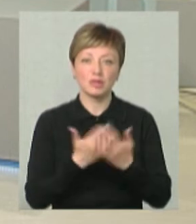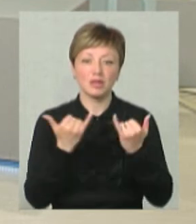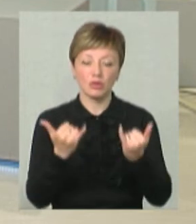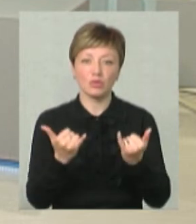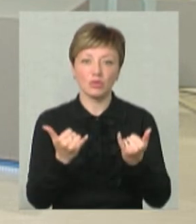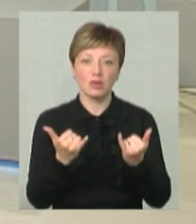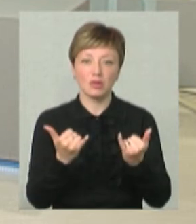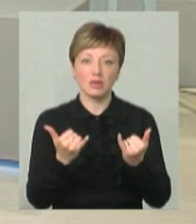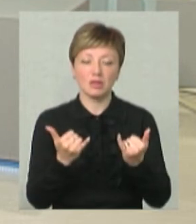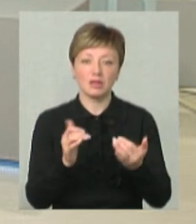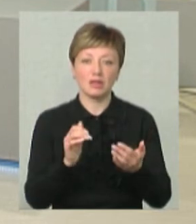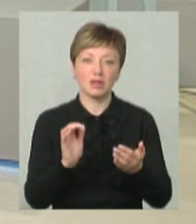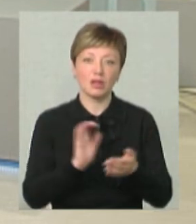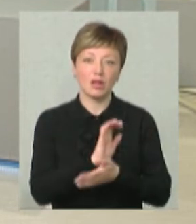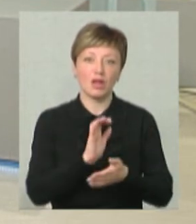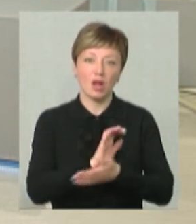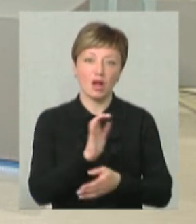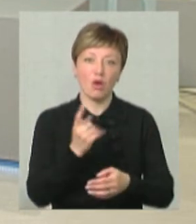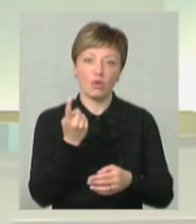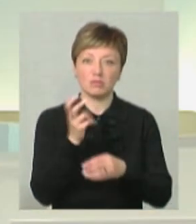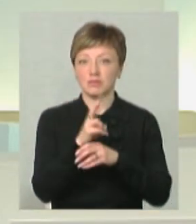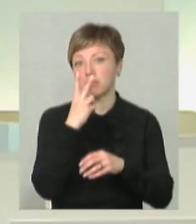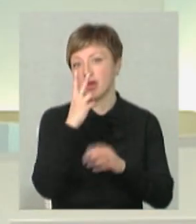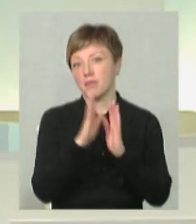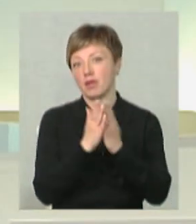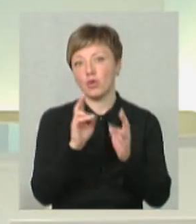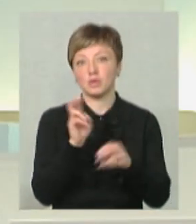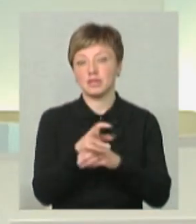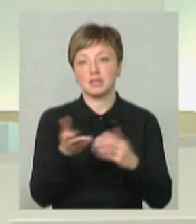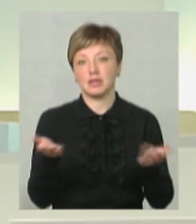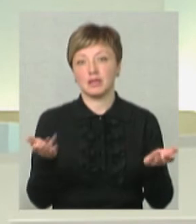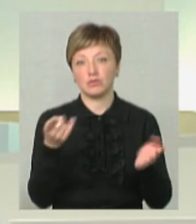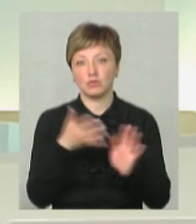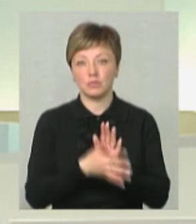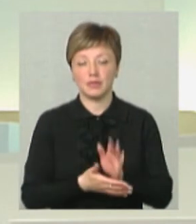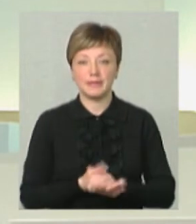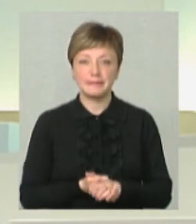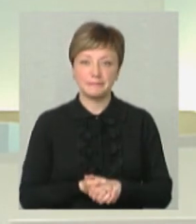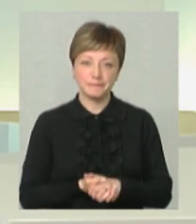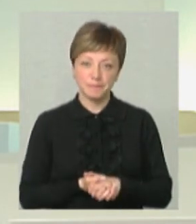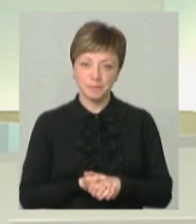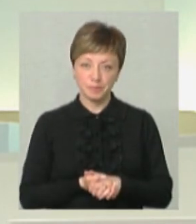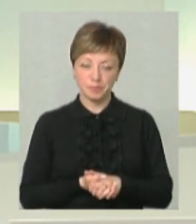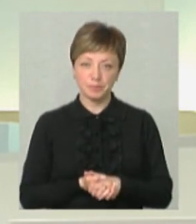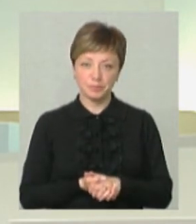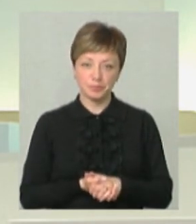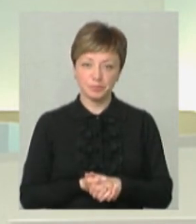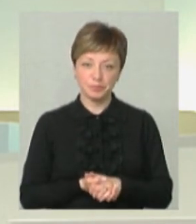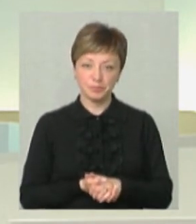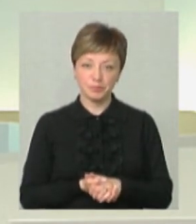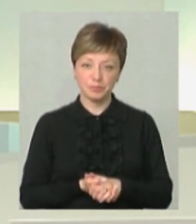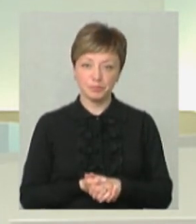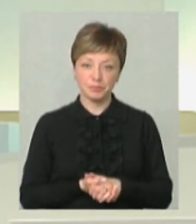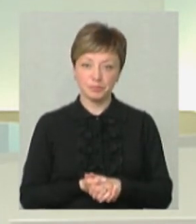нього, він тираж, ну, це одна річ, ну, хтось зайде в бібліотеку, хтось не зайде, зрозуміло. А, до речі,